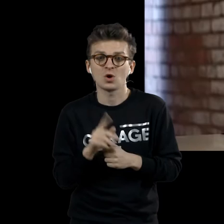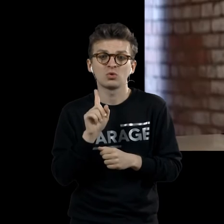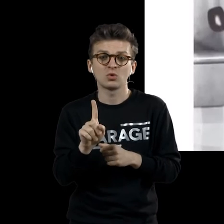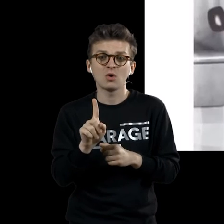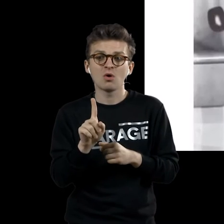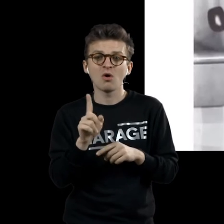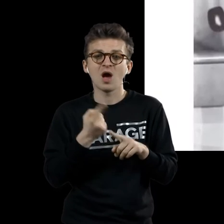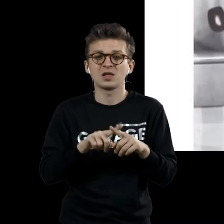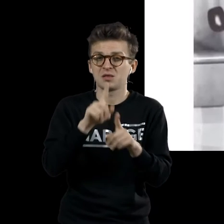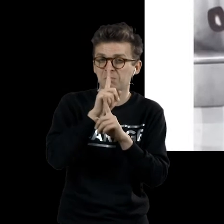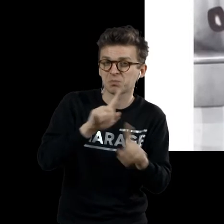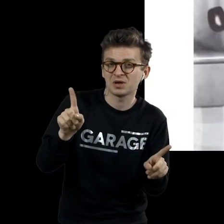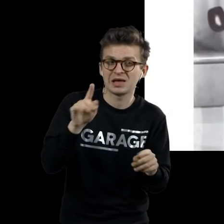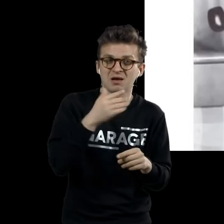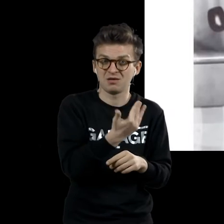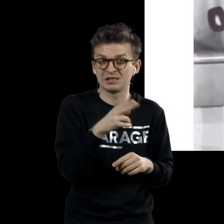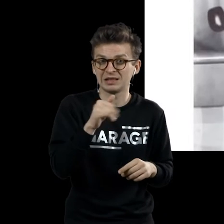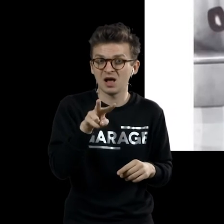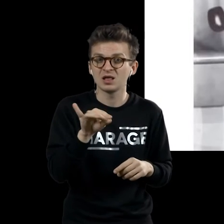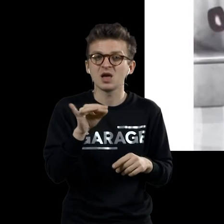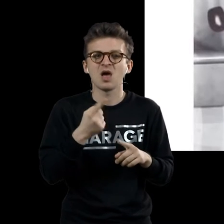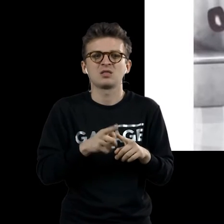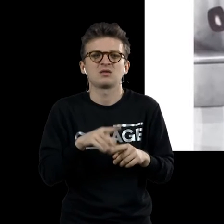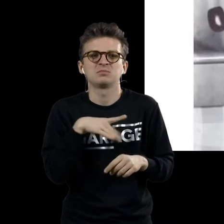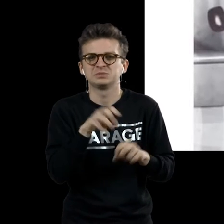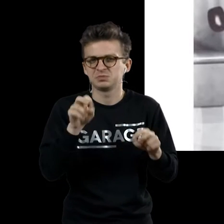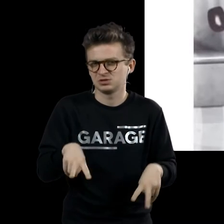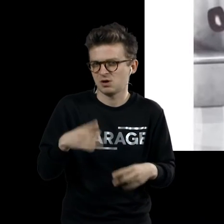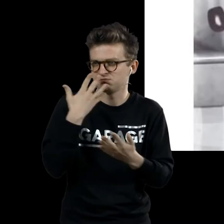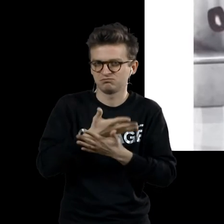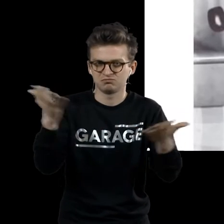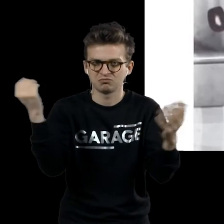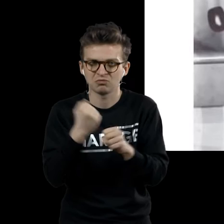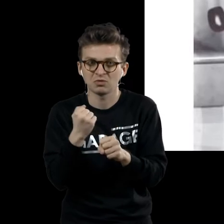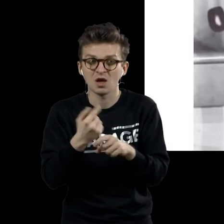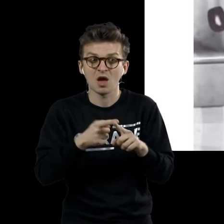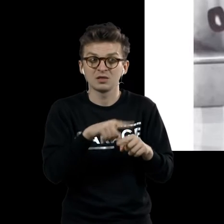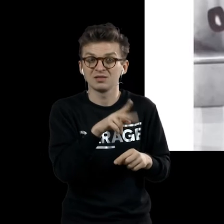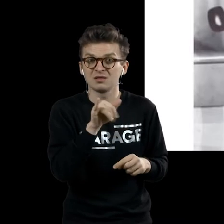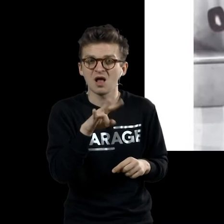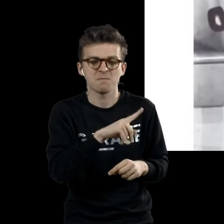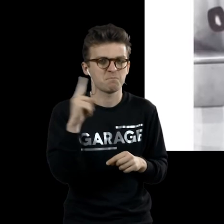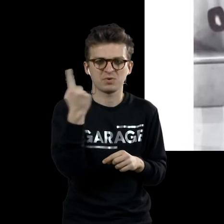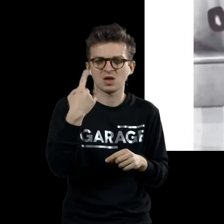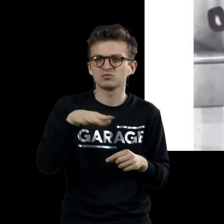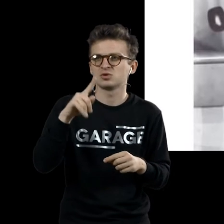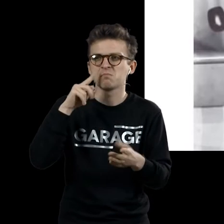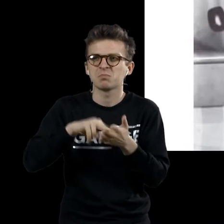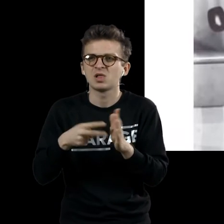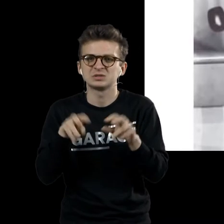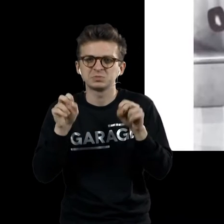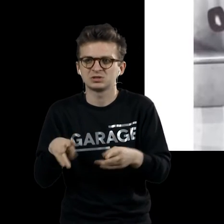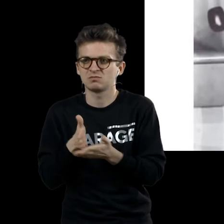эксцентричность, экстравагантность Дали была делом абсолютно публичным. Это человек, который первым стал выстраивать сознательно свою